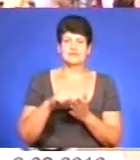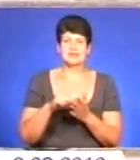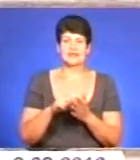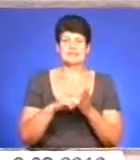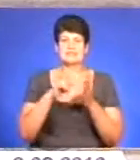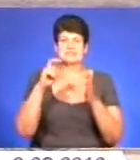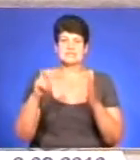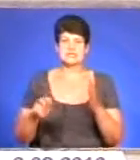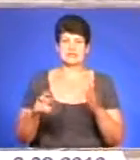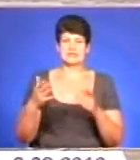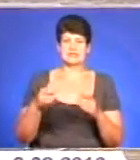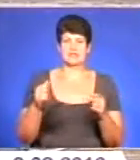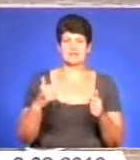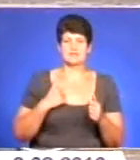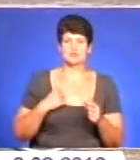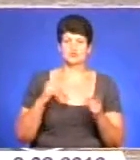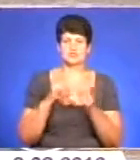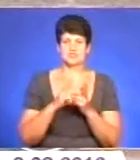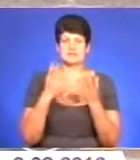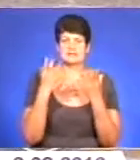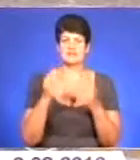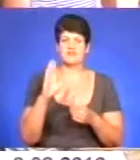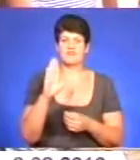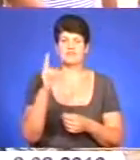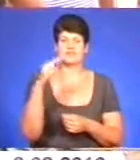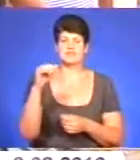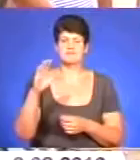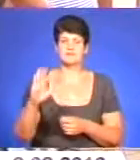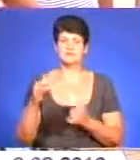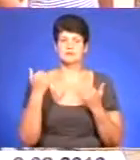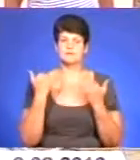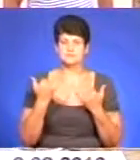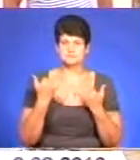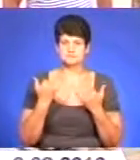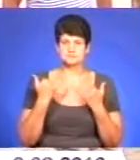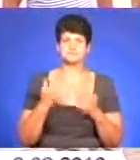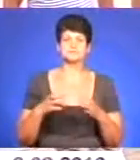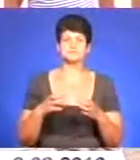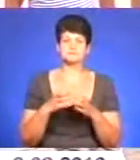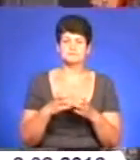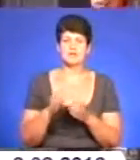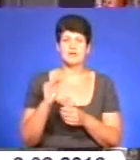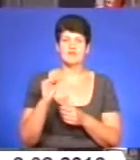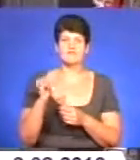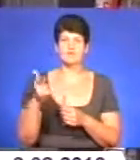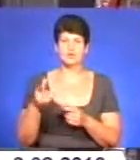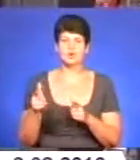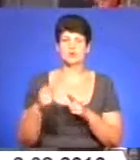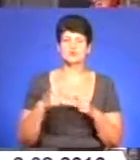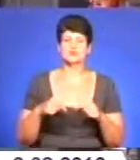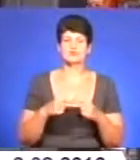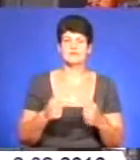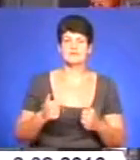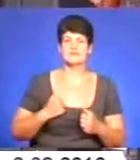зустрічаються з нагоди Дня ПДВ. Цьогоріч Тернопільська обласна спілка ветеранів Афганістану організувала для військових концерт на